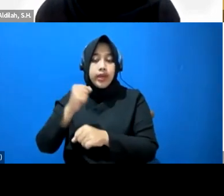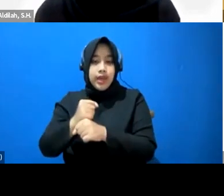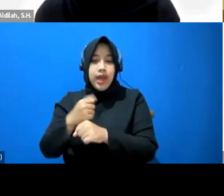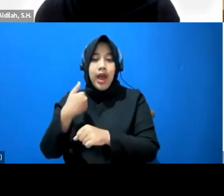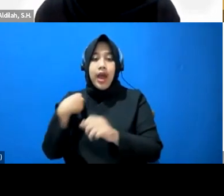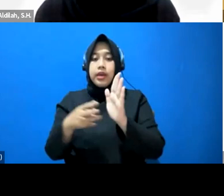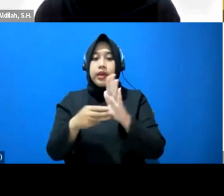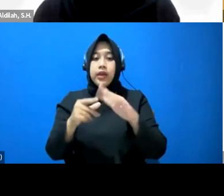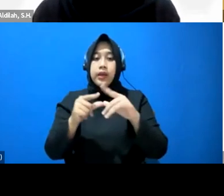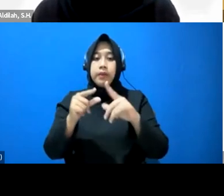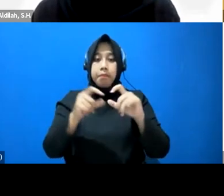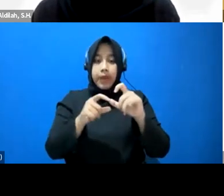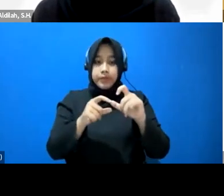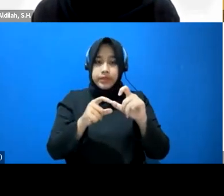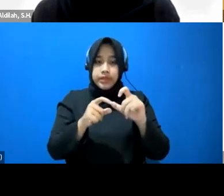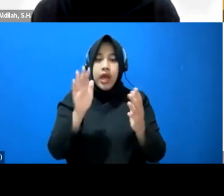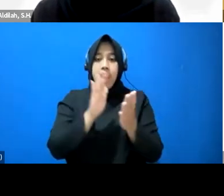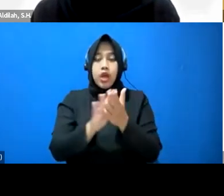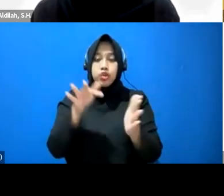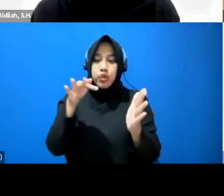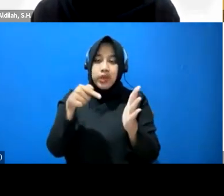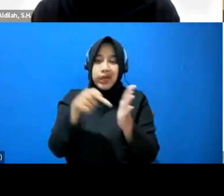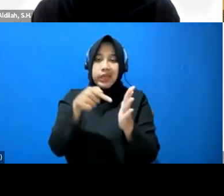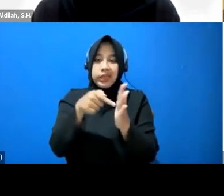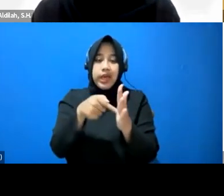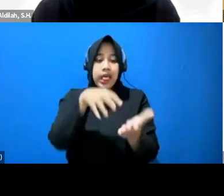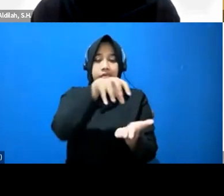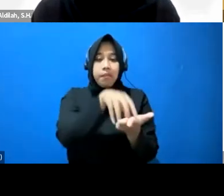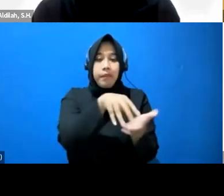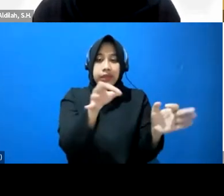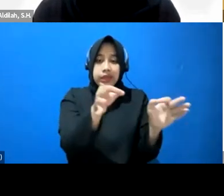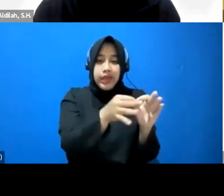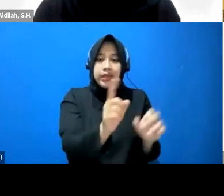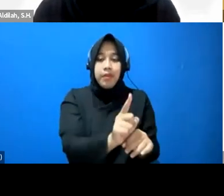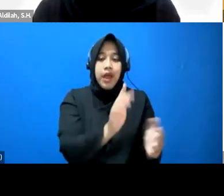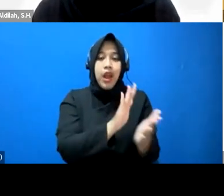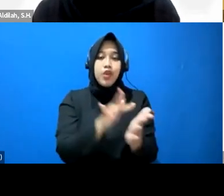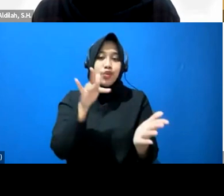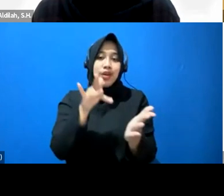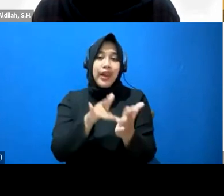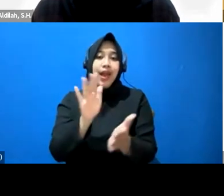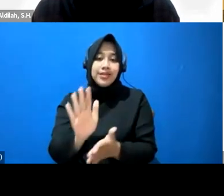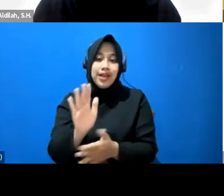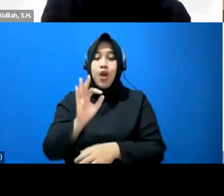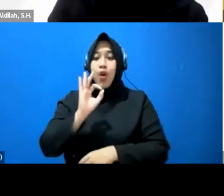tinggal yang mana paling dekat klik aja baik terima kasih banyak bang